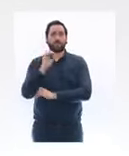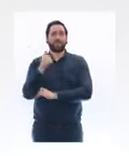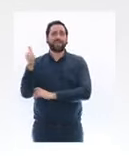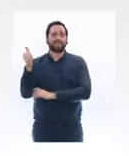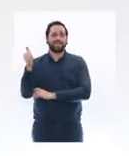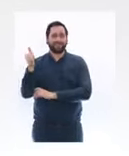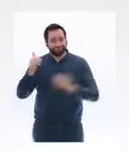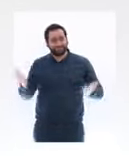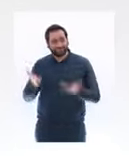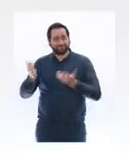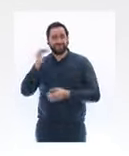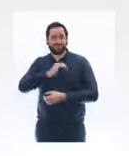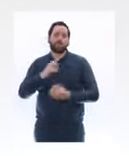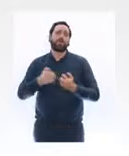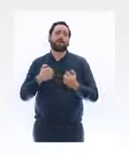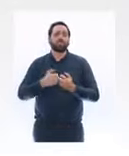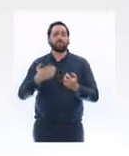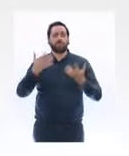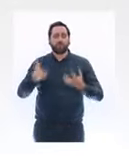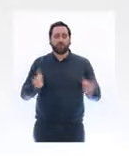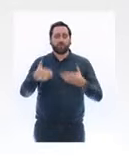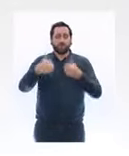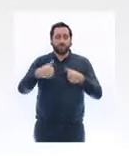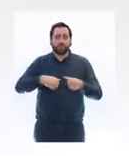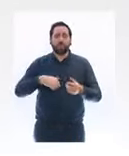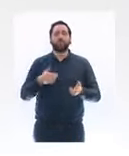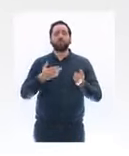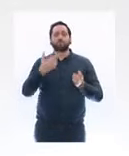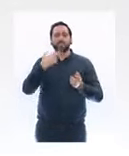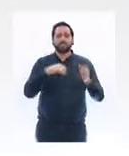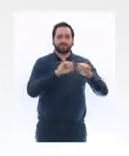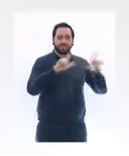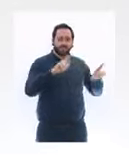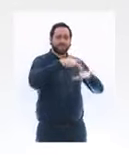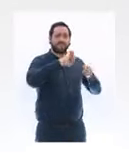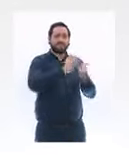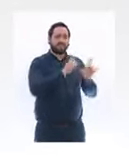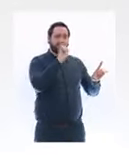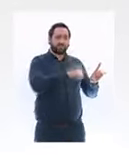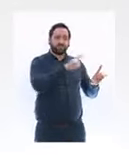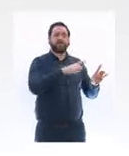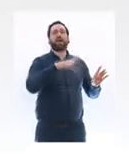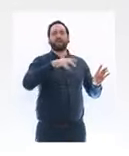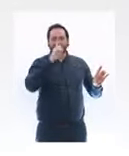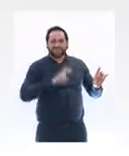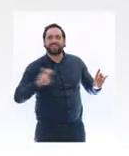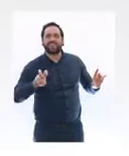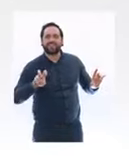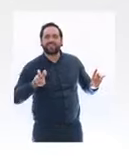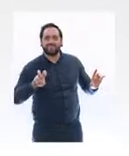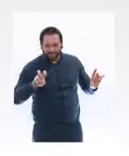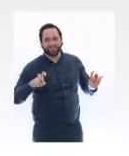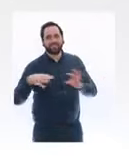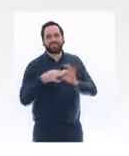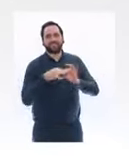and collect durant le confinement. Cela suppose d'accélérer la numérisation des entreprises. Elles ne sont que 32% aujourd